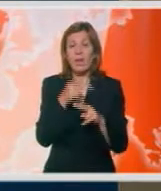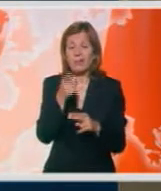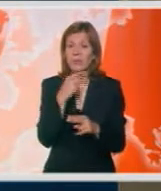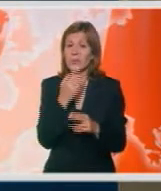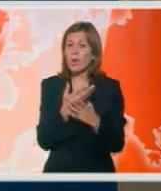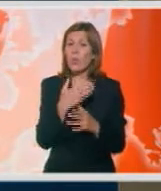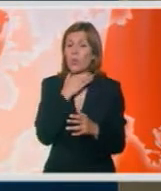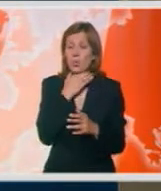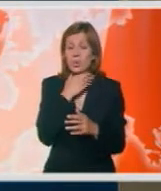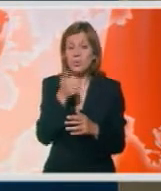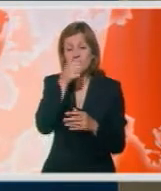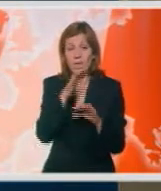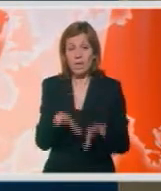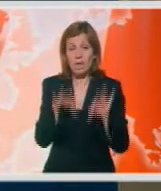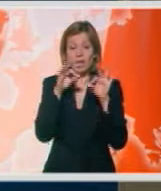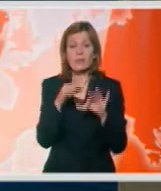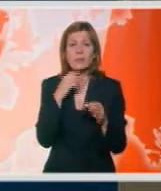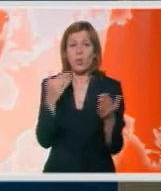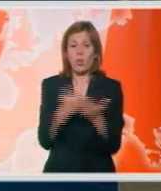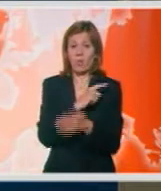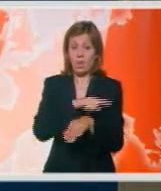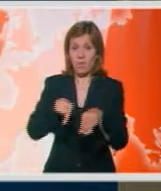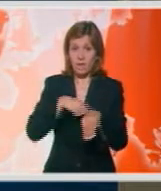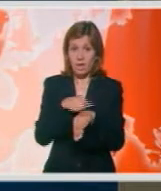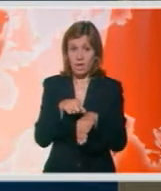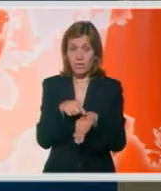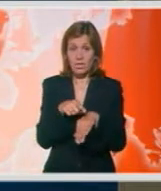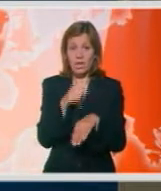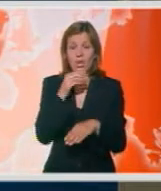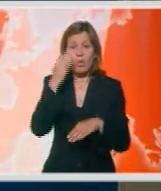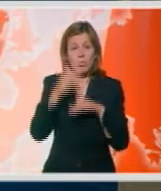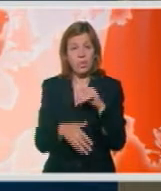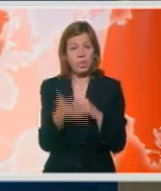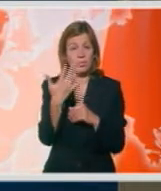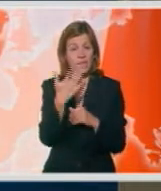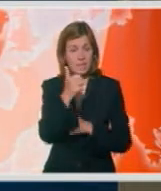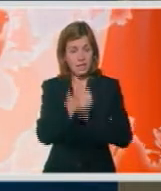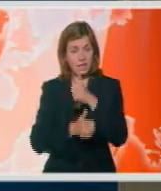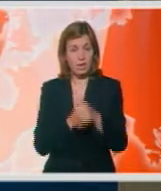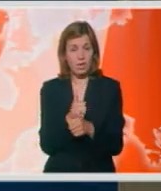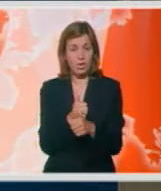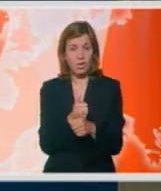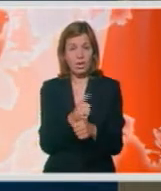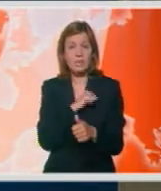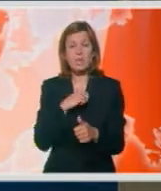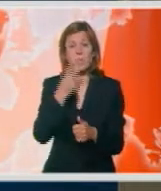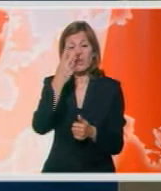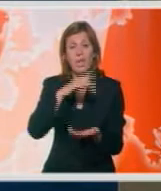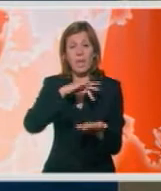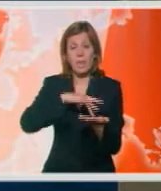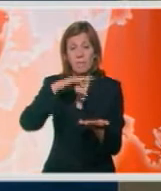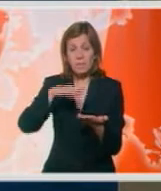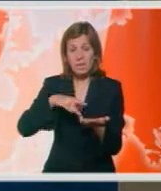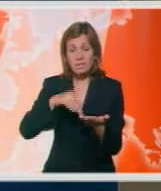zbog toga što je nađena u novije vrijeme, znači u posljednjih 50-a godina, samo na dva lokaliteta